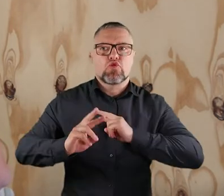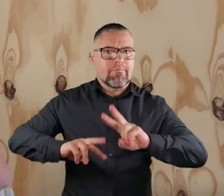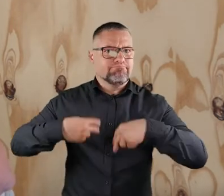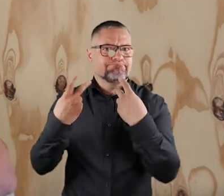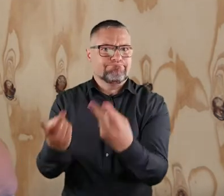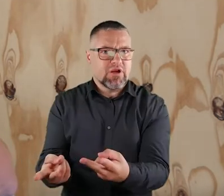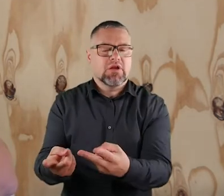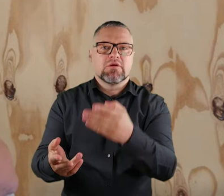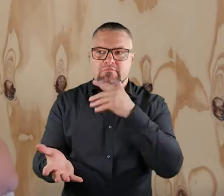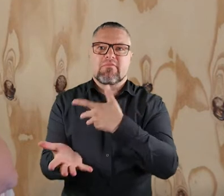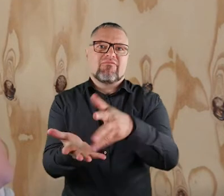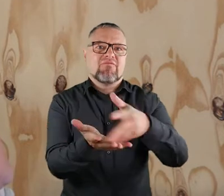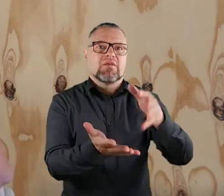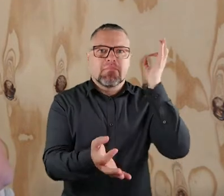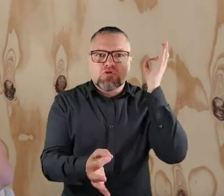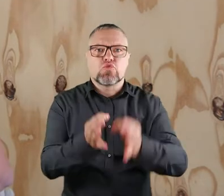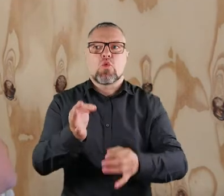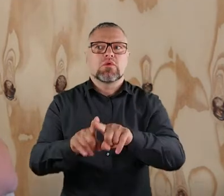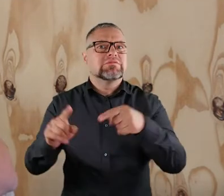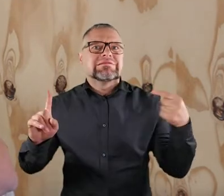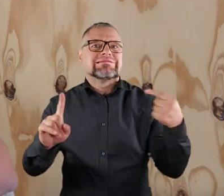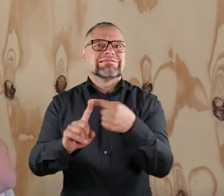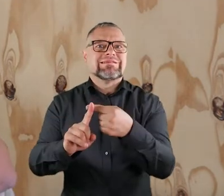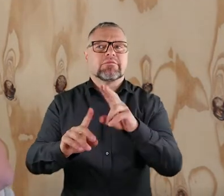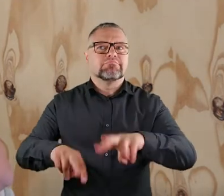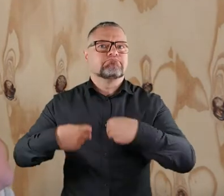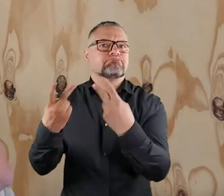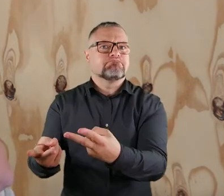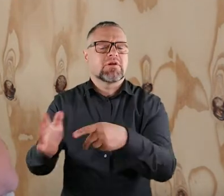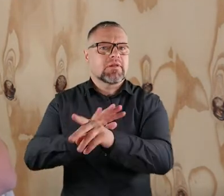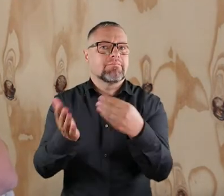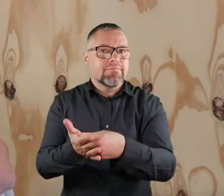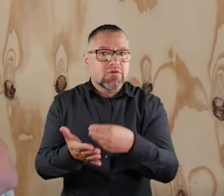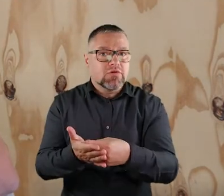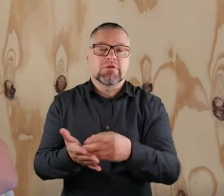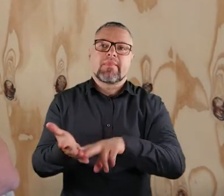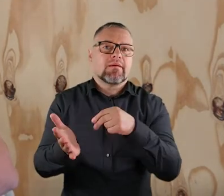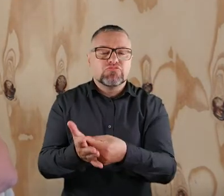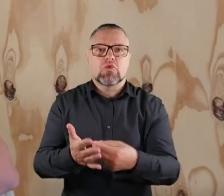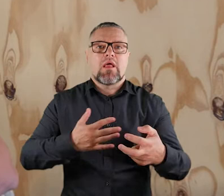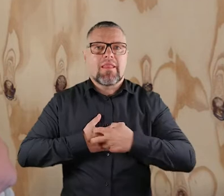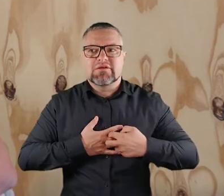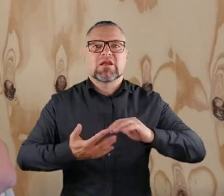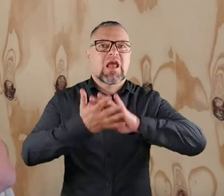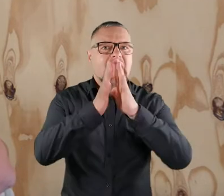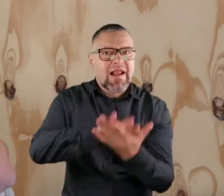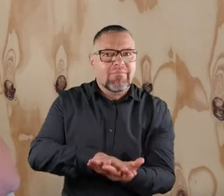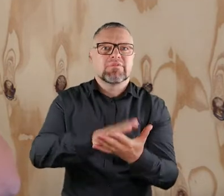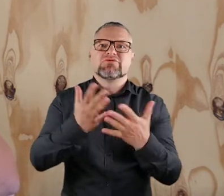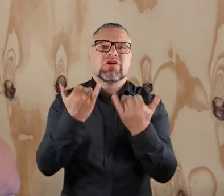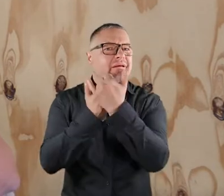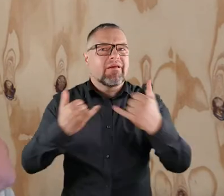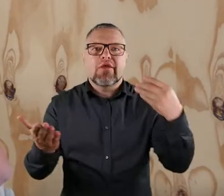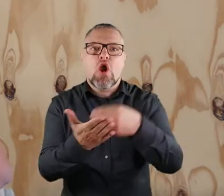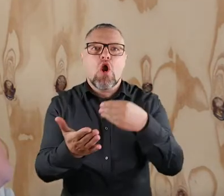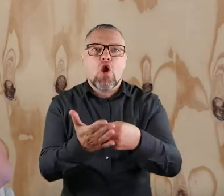które przekazują, zostaną wydatkowane zgodnie z tym celem, na którym przekazują pieniądze, czyli na leczenie i na rehabilitację